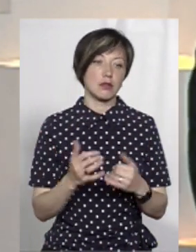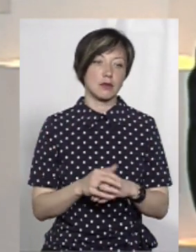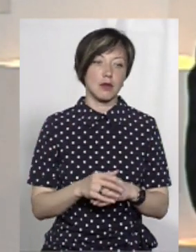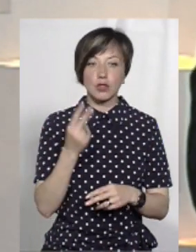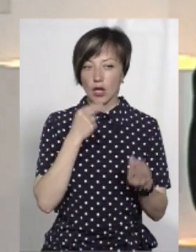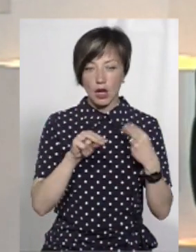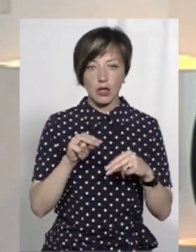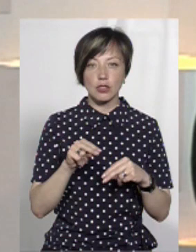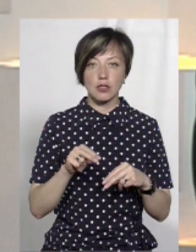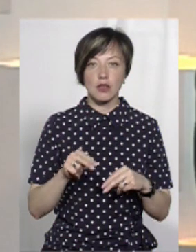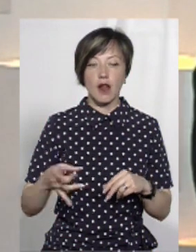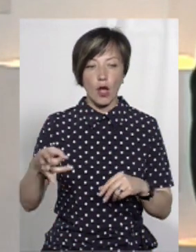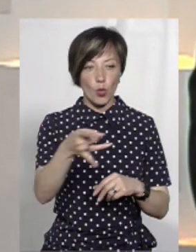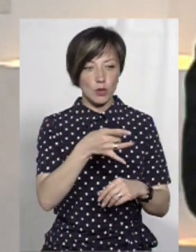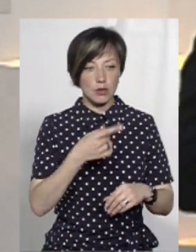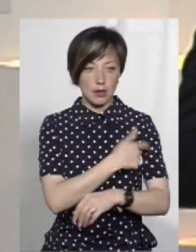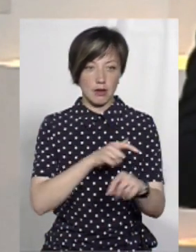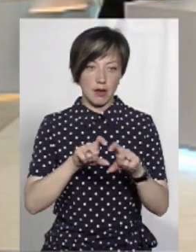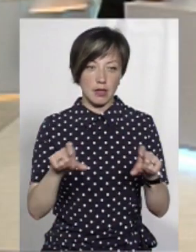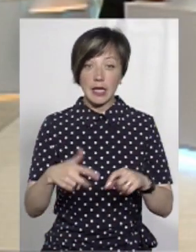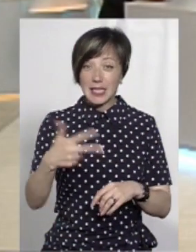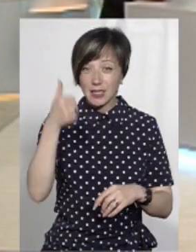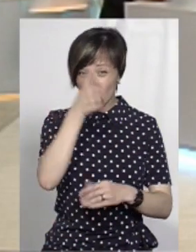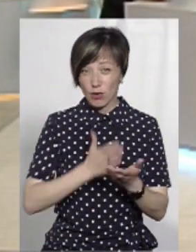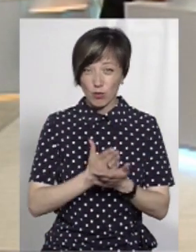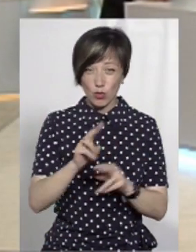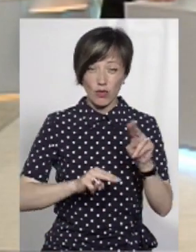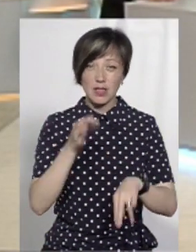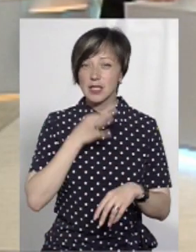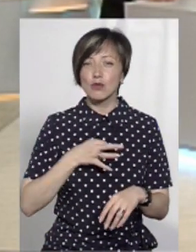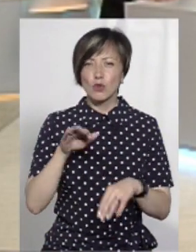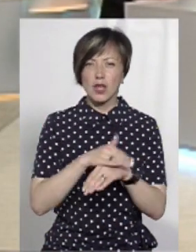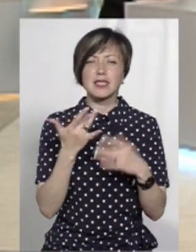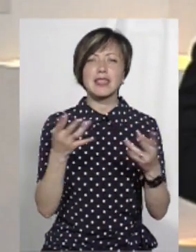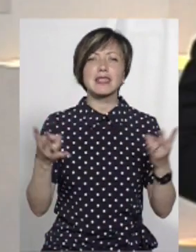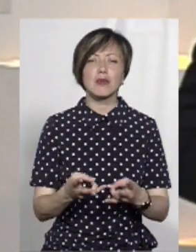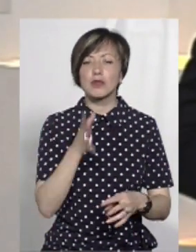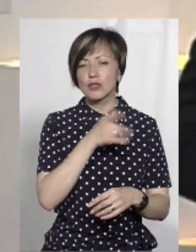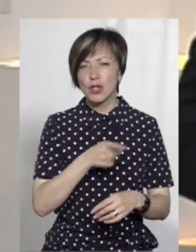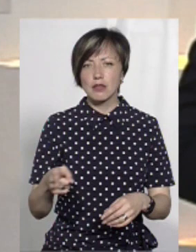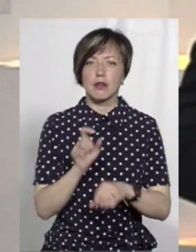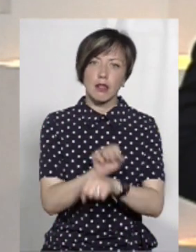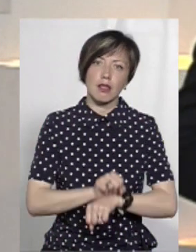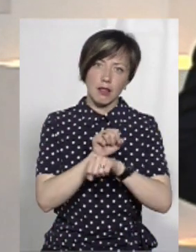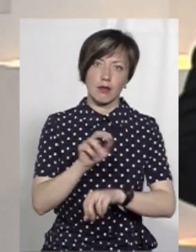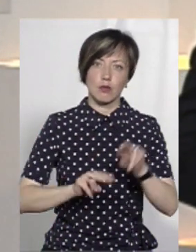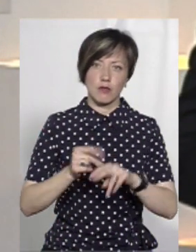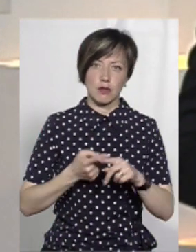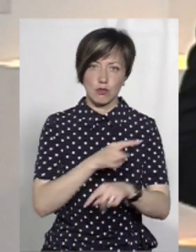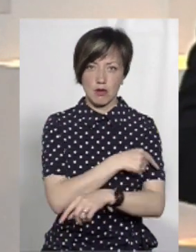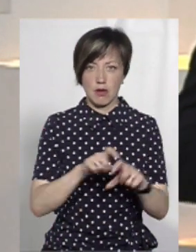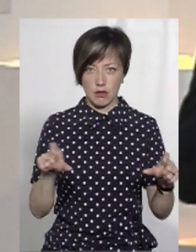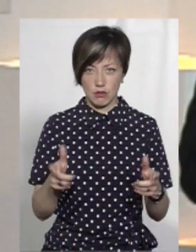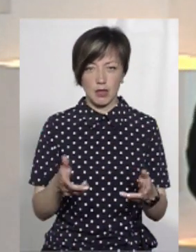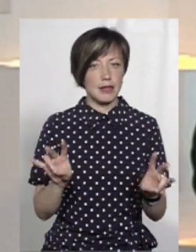Вона одна з найкращих, я вам скажу, з районних лікарень. 30 років будували. Скажіть, будь ласка, скільки треба було часу мені будувати цю лікарню?